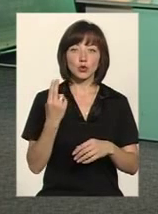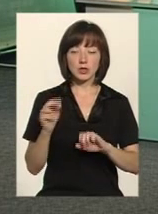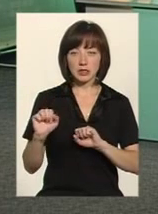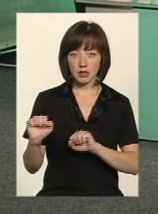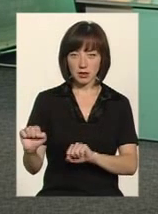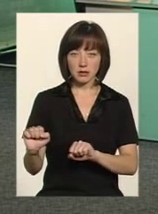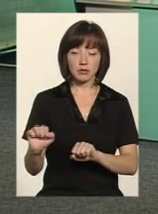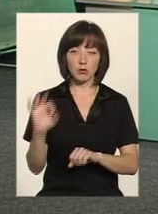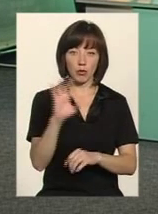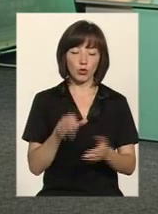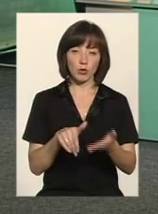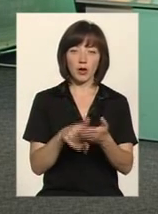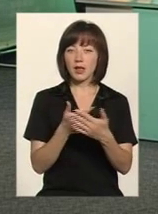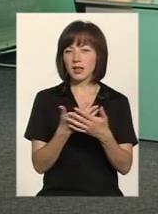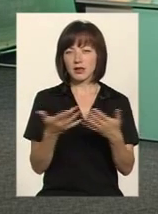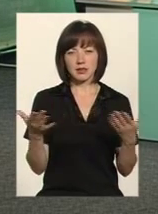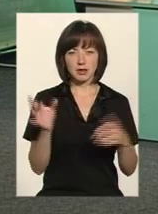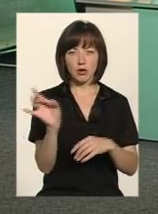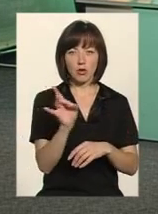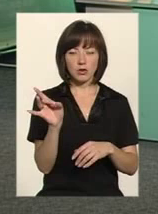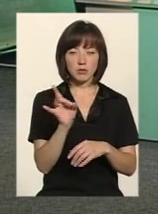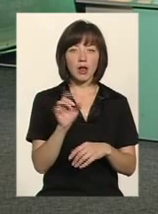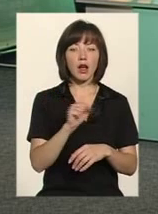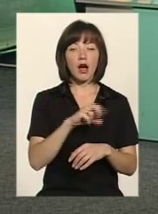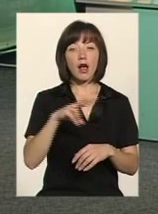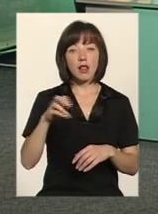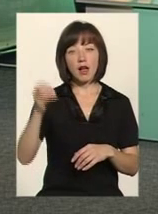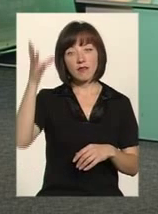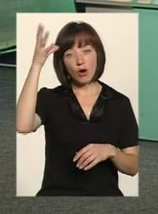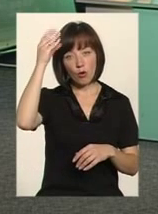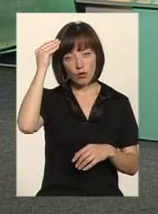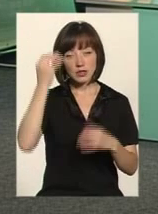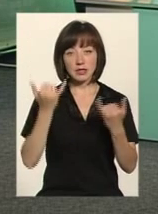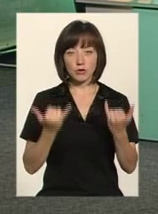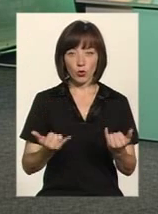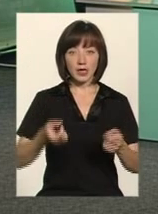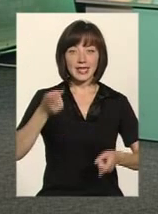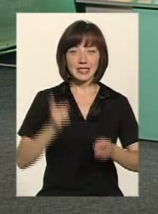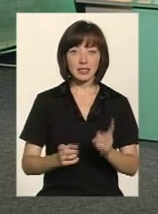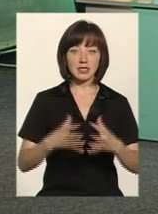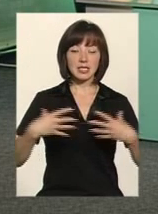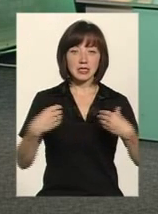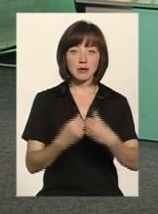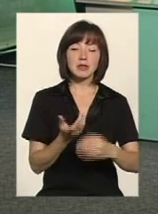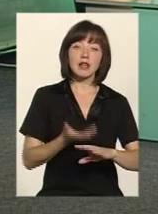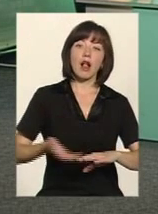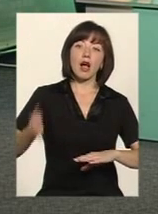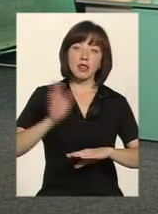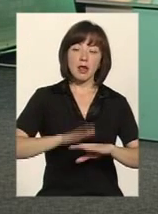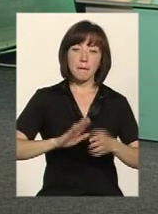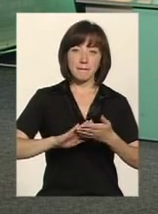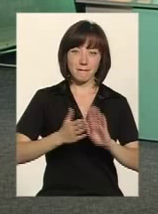захисту. Це різні допомоги, але враховуючи, що дійсно сьогодні ці сім'ї перебувають на звичайно складних матеріальних